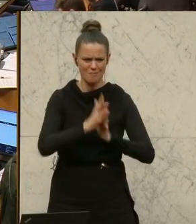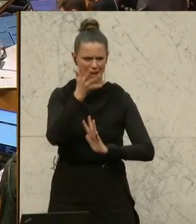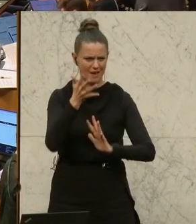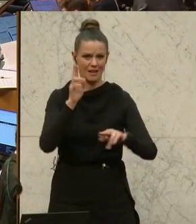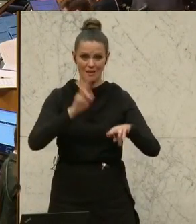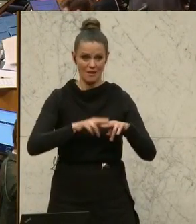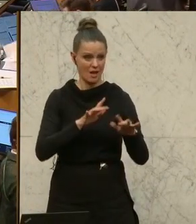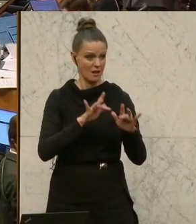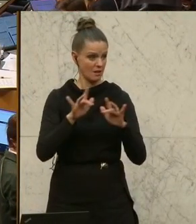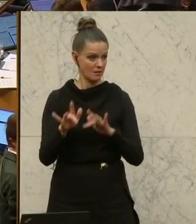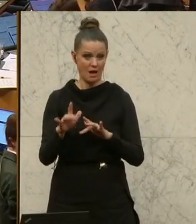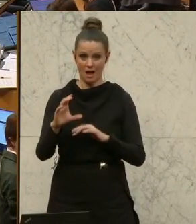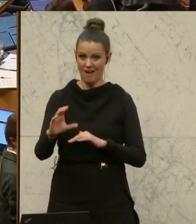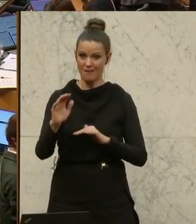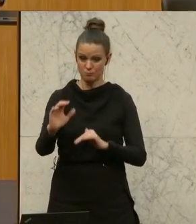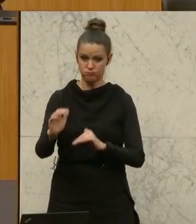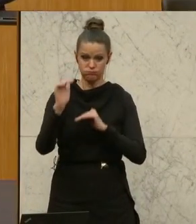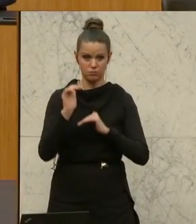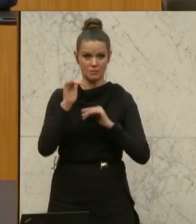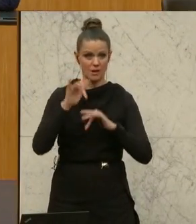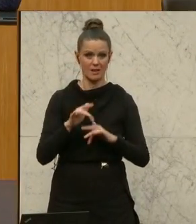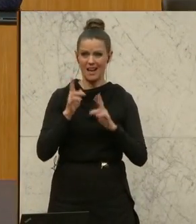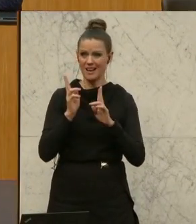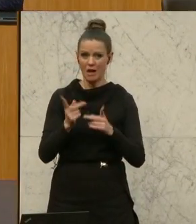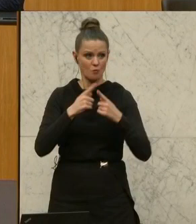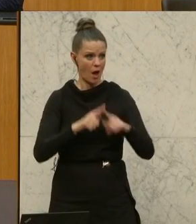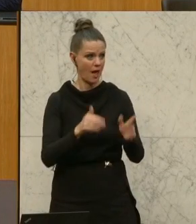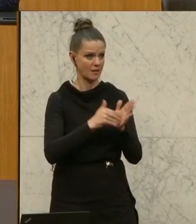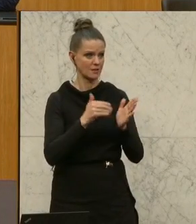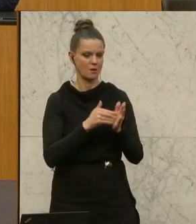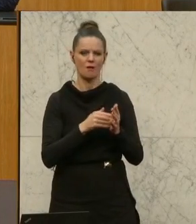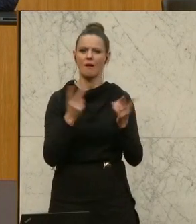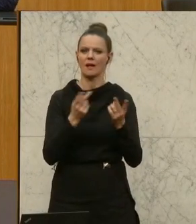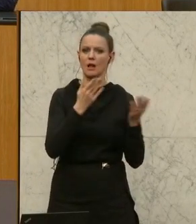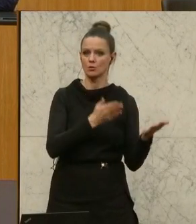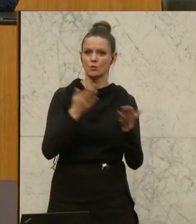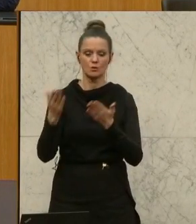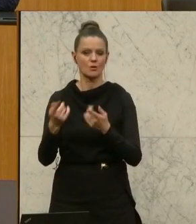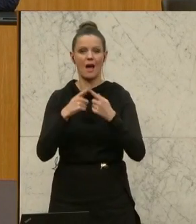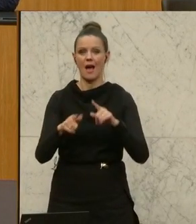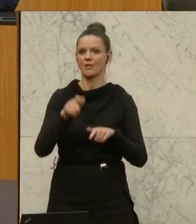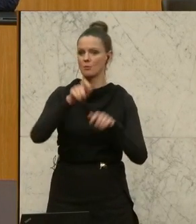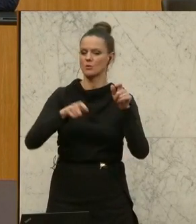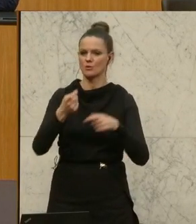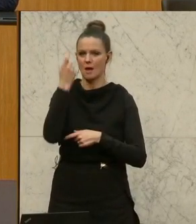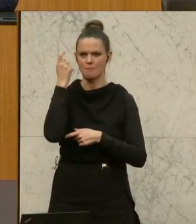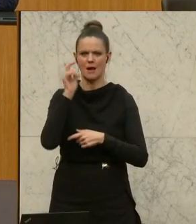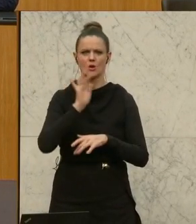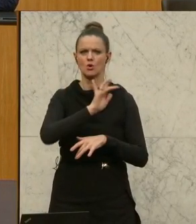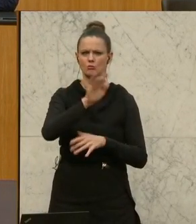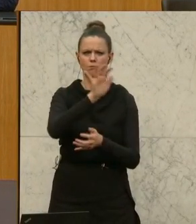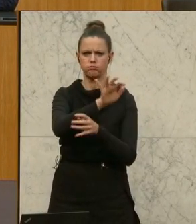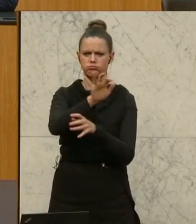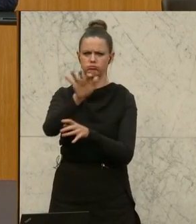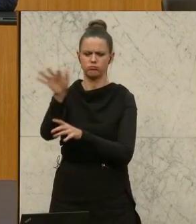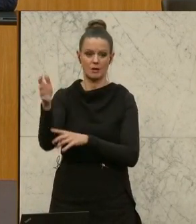sie hätten, in ganz anderen Bereichen brauchen würden. Und da wie dort werden all diejenigen, die eine andere Meinung haben, von Ihnen beschimpft und verunglümpft.